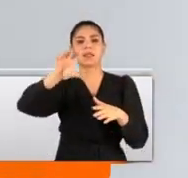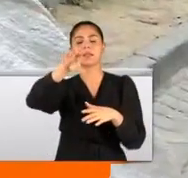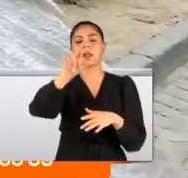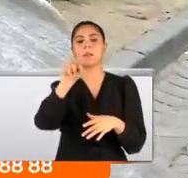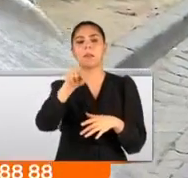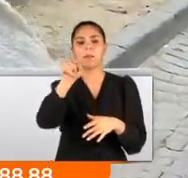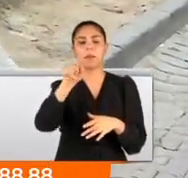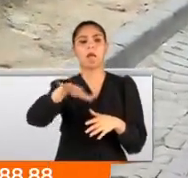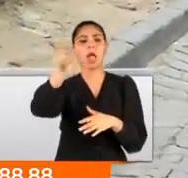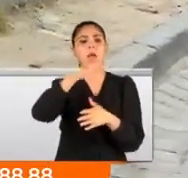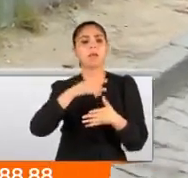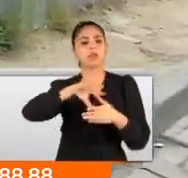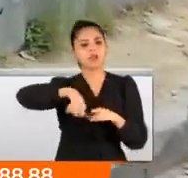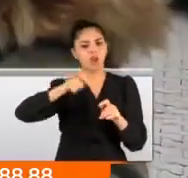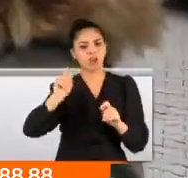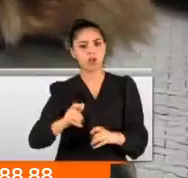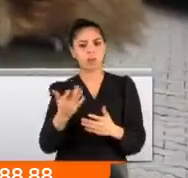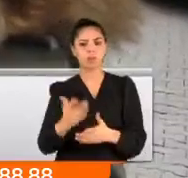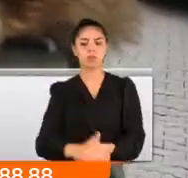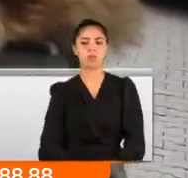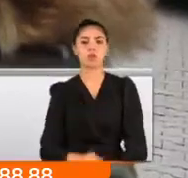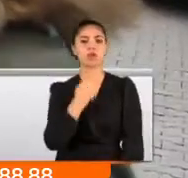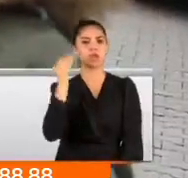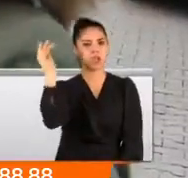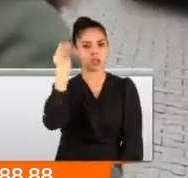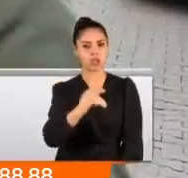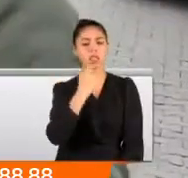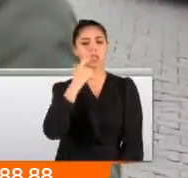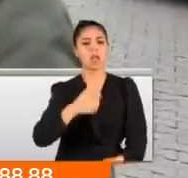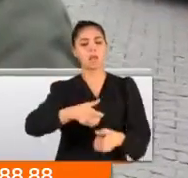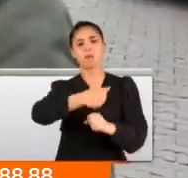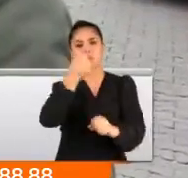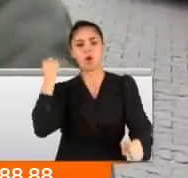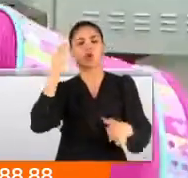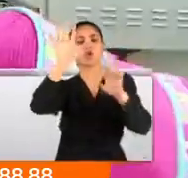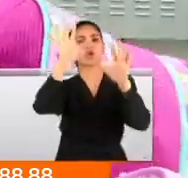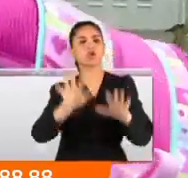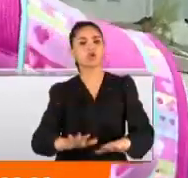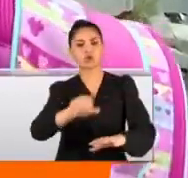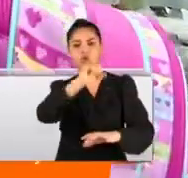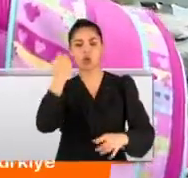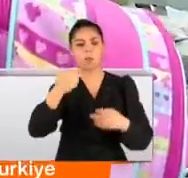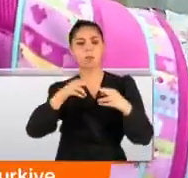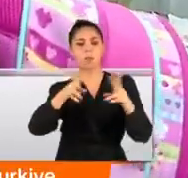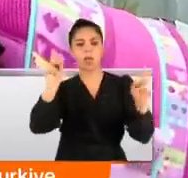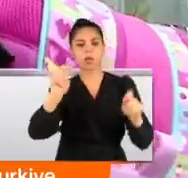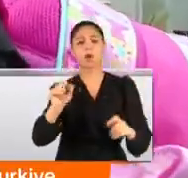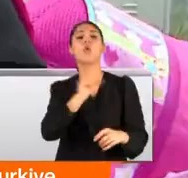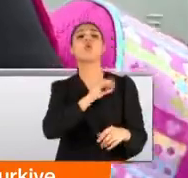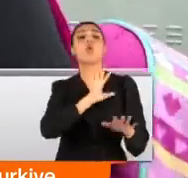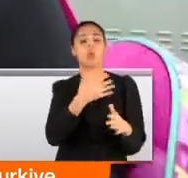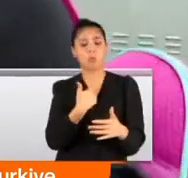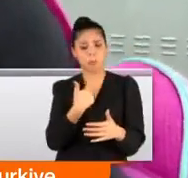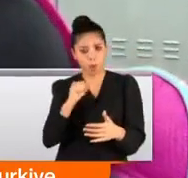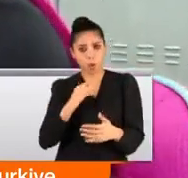çalmışlar. Kek yat, mek yat alıyor, gidiyor adam işte. Bayanlar geliyor, demirleri söküyor, dolapları söküyorlar. Kadın diyeyim ki ne yapıyorsun? Korkmuyor. Ben ondan